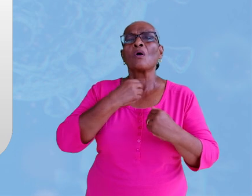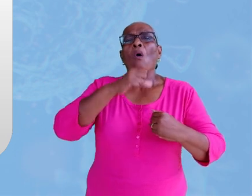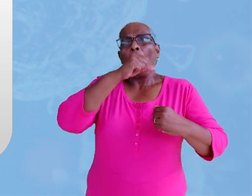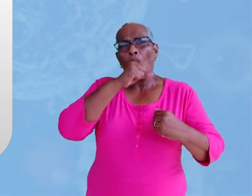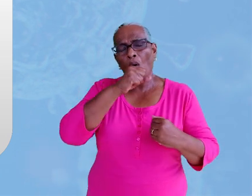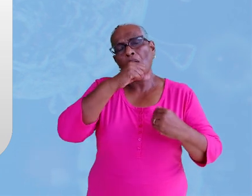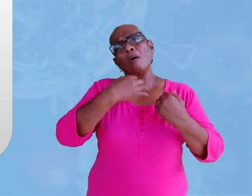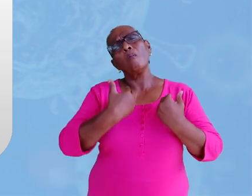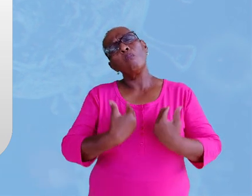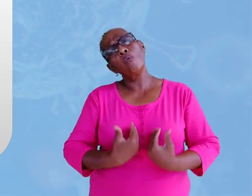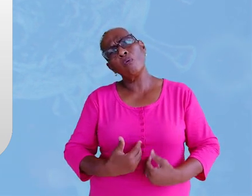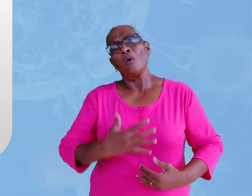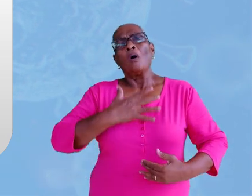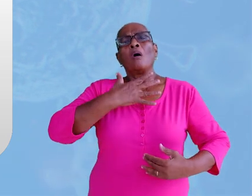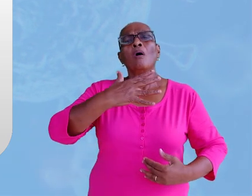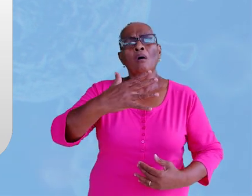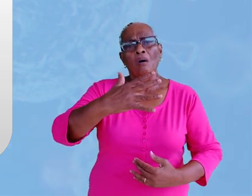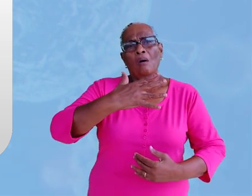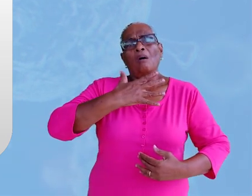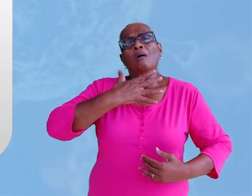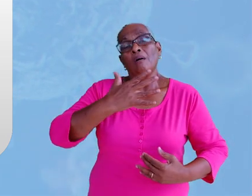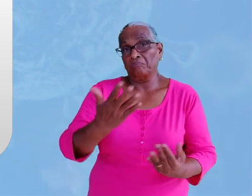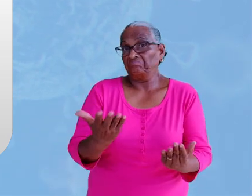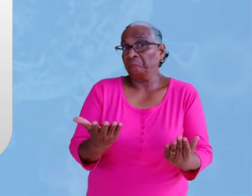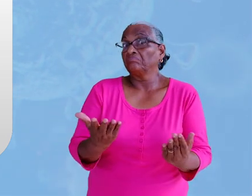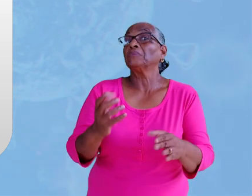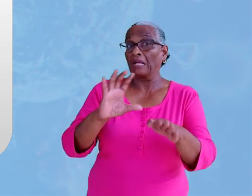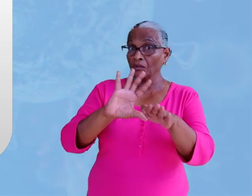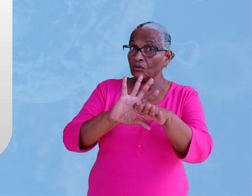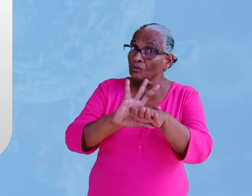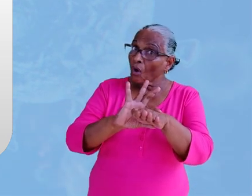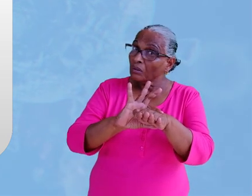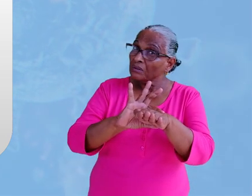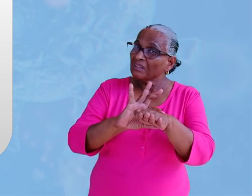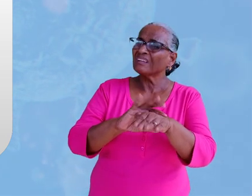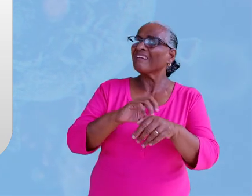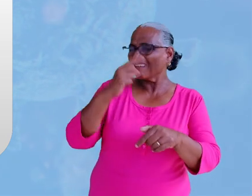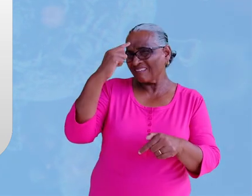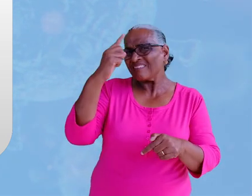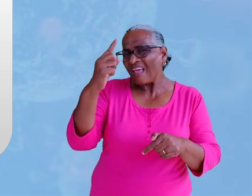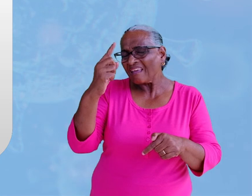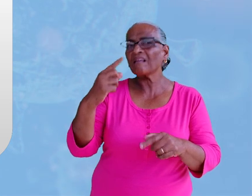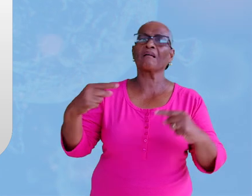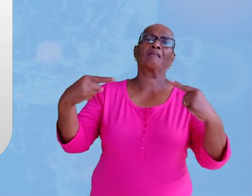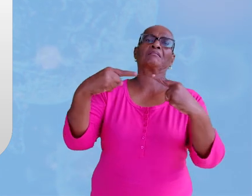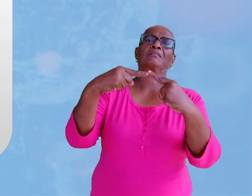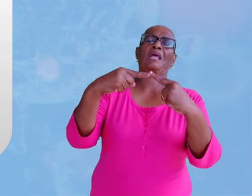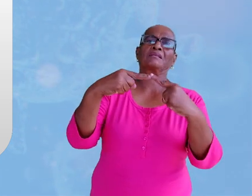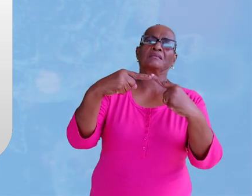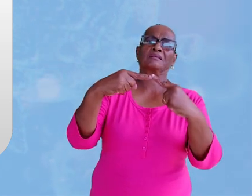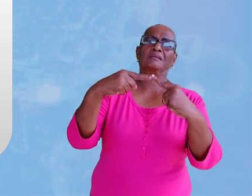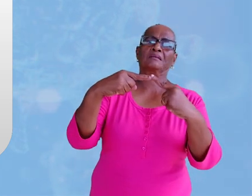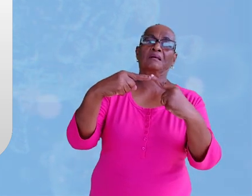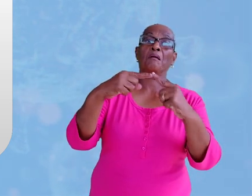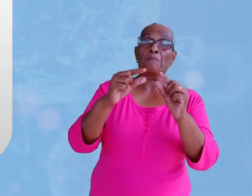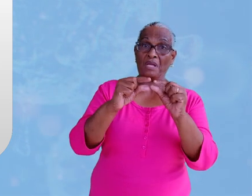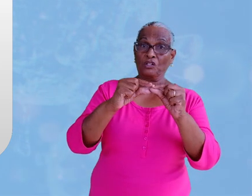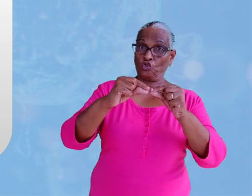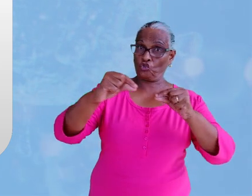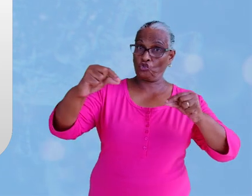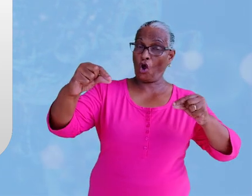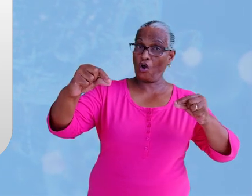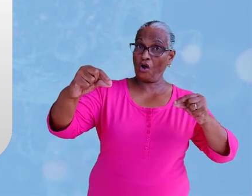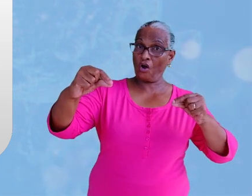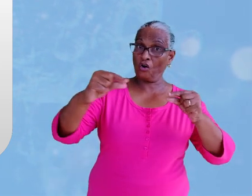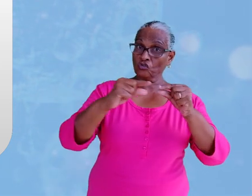hoesten, moeheid, kortademigheid. Dan doet de dokter voor alle zekerheid een test. Hij neemt met